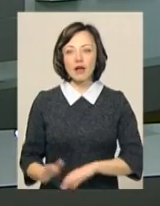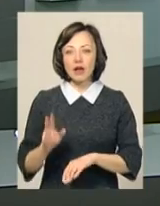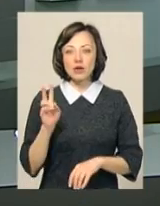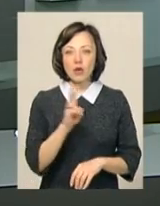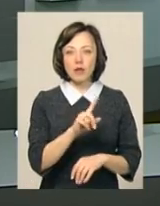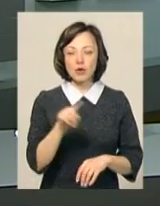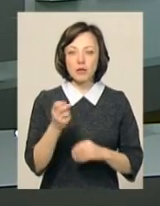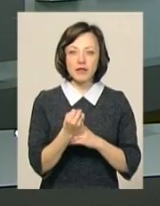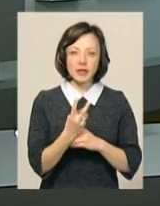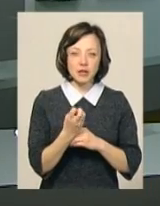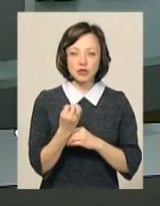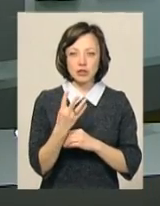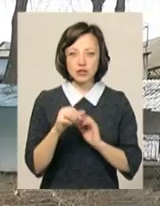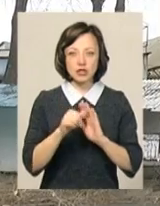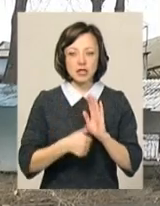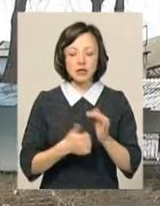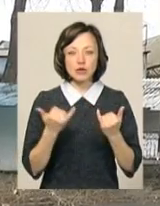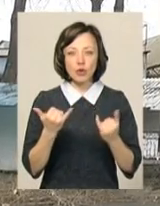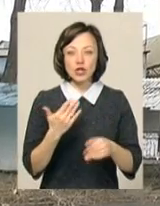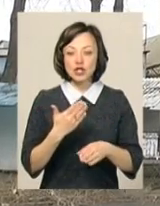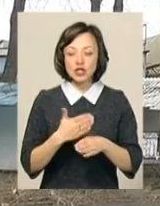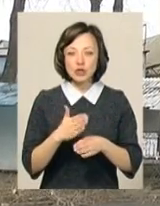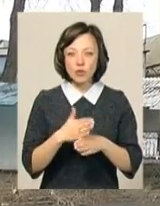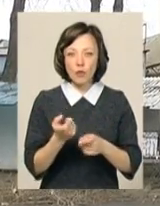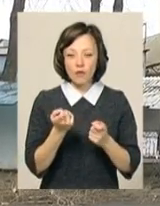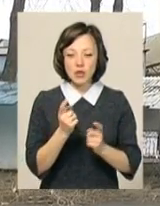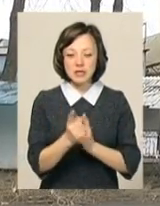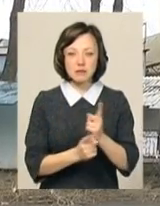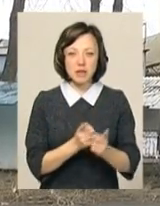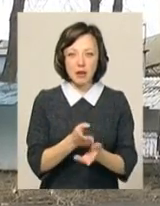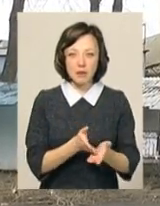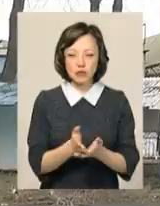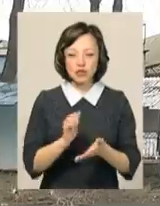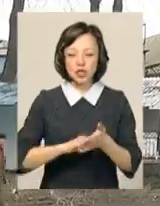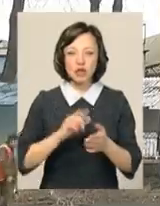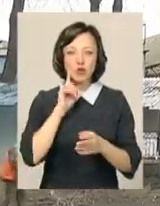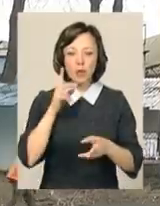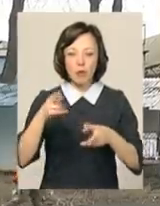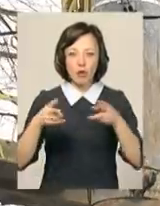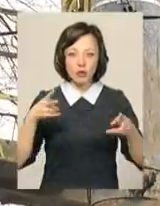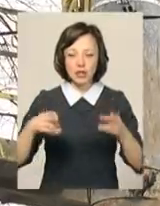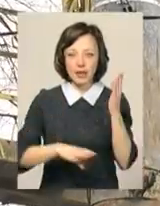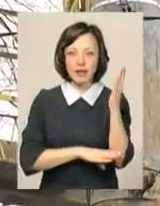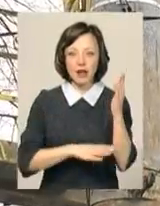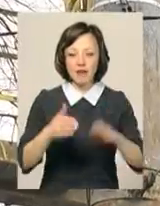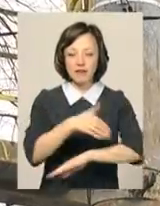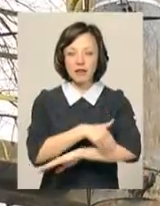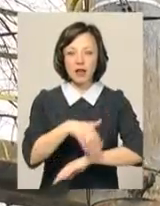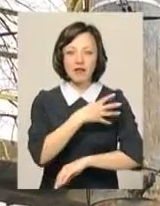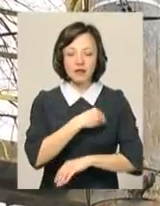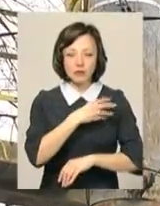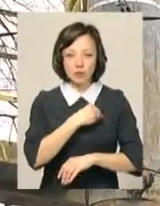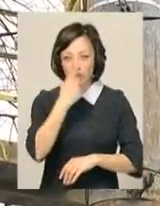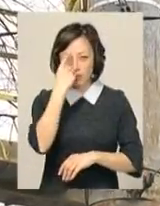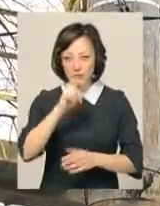номер 12, 14 та 16 сьогодні частково змінять свої маршрути через омолодження дерев на Львівському шосе. Про це повідомили